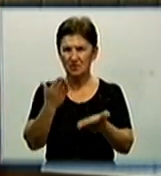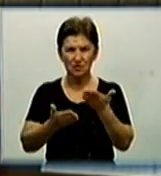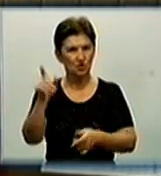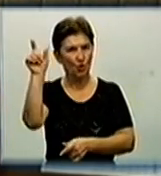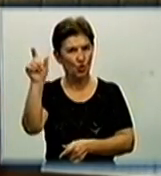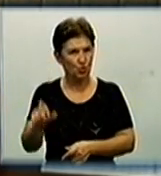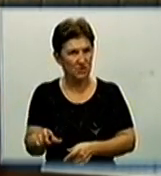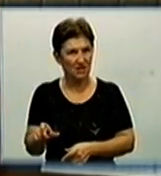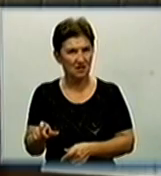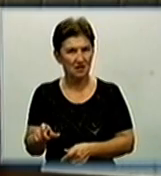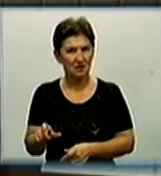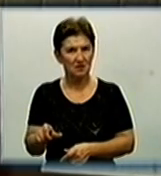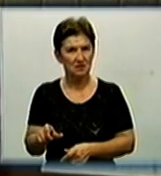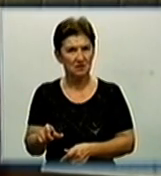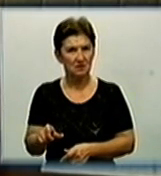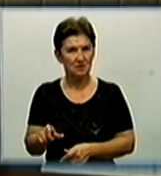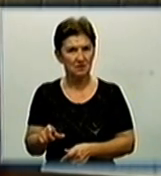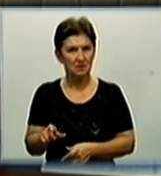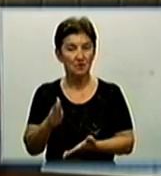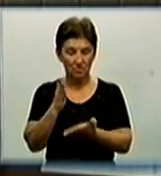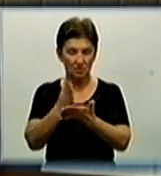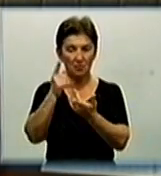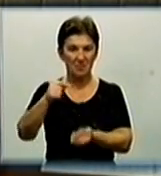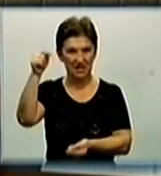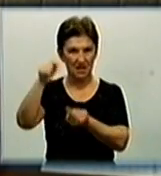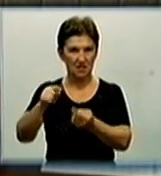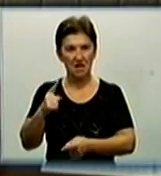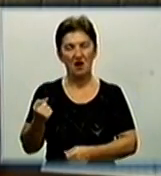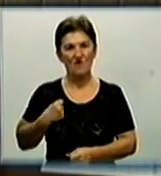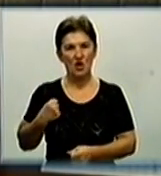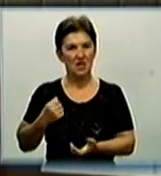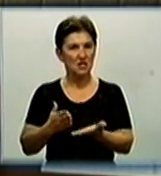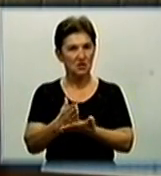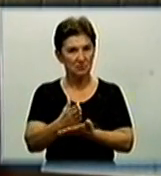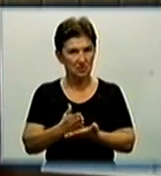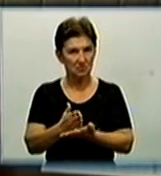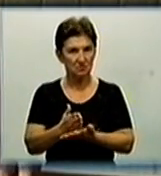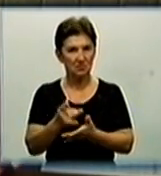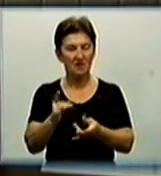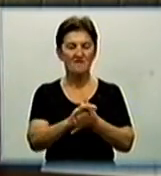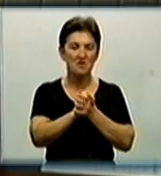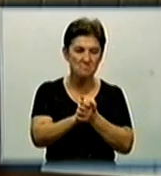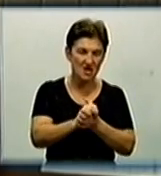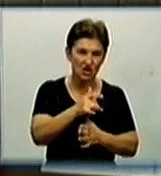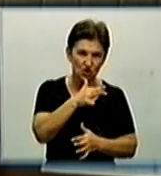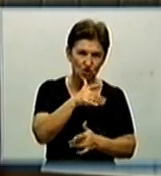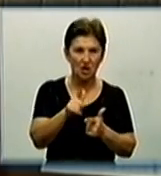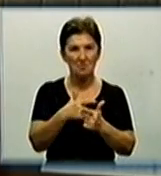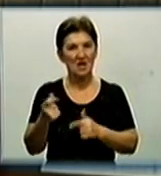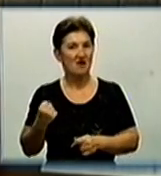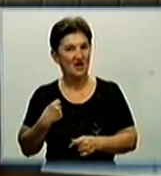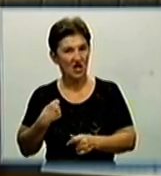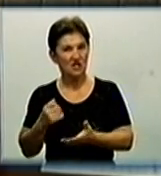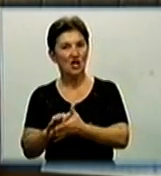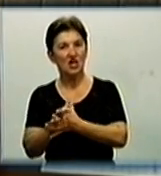є придатною до військової служби, або в мирний час, або військовий час,